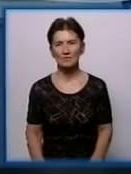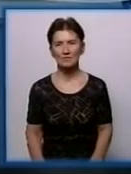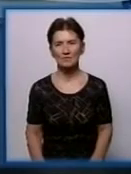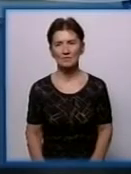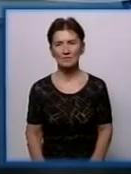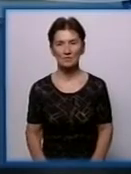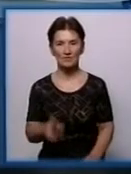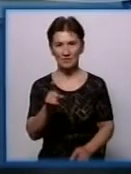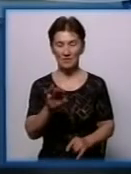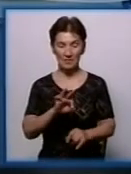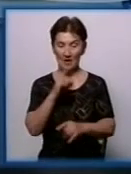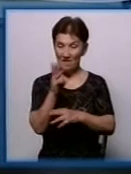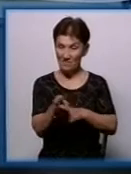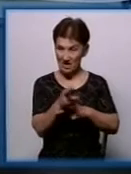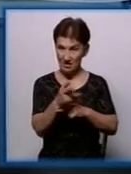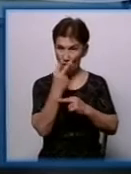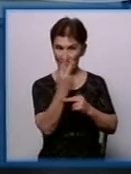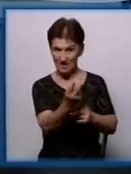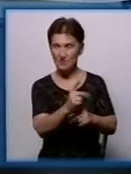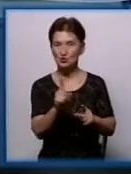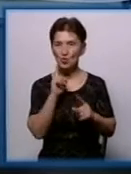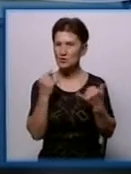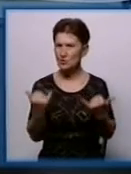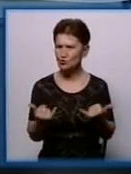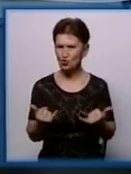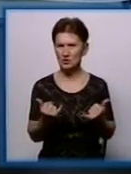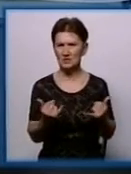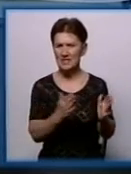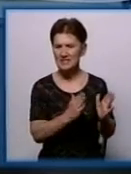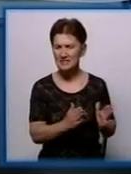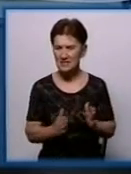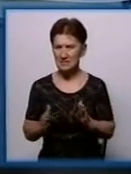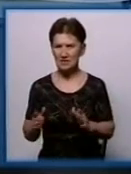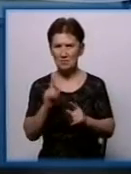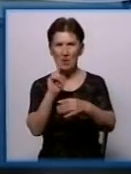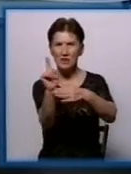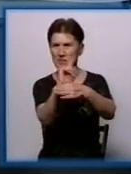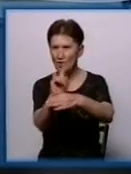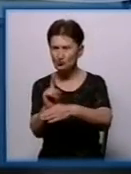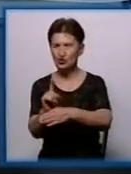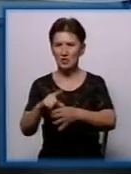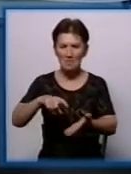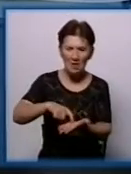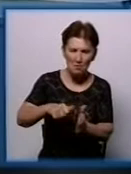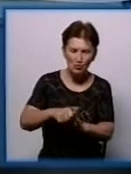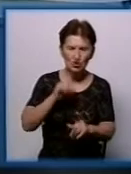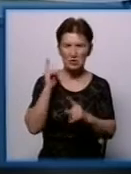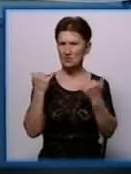Власне, на відео ми знову бачимо сучасні системи, сучасні датчики, сучасне приміщення. Тим не менше,